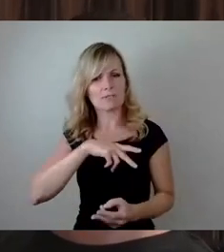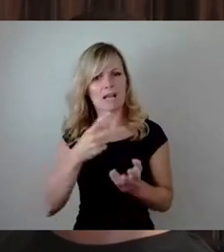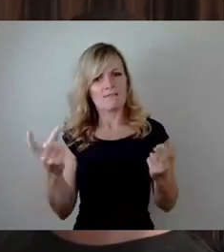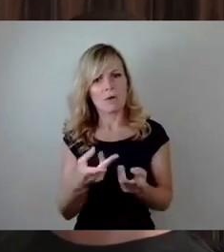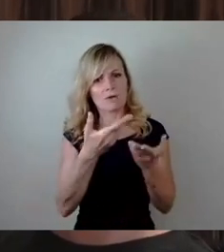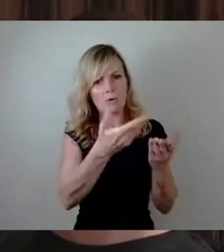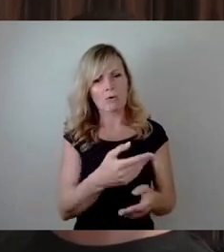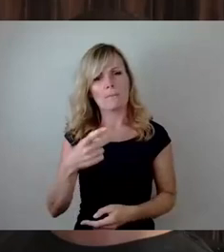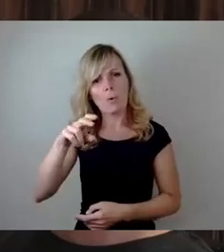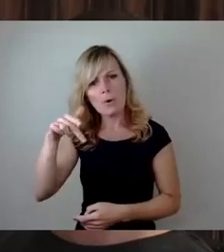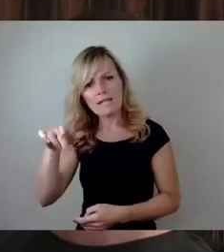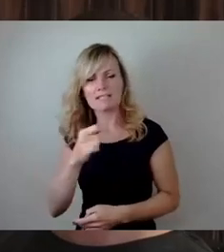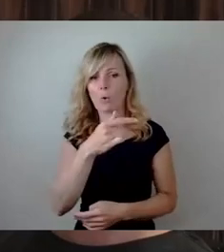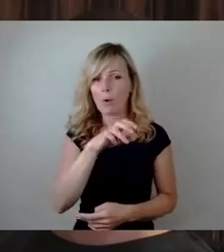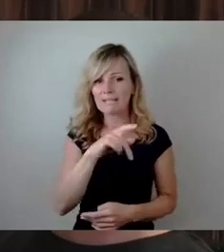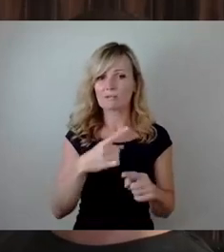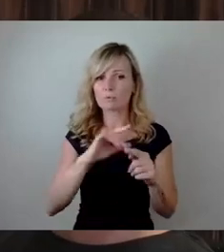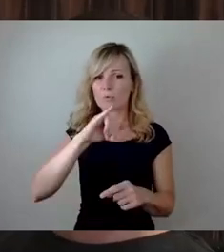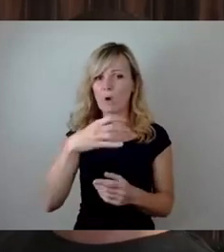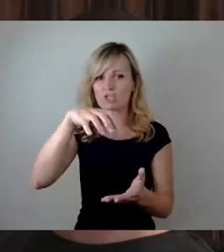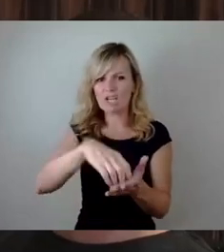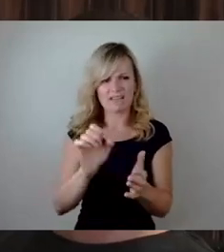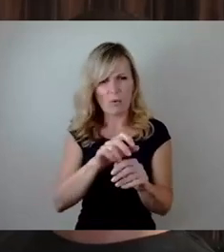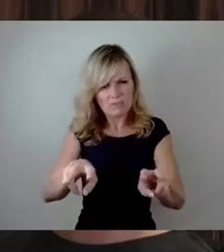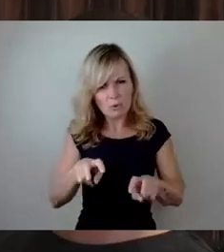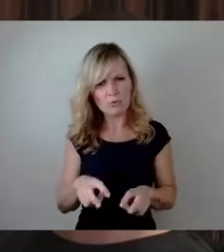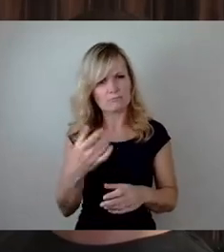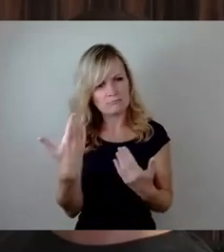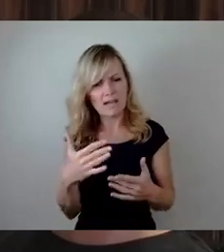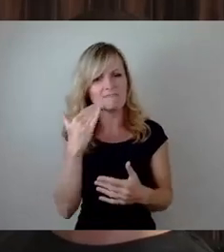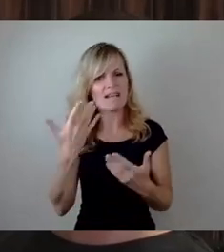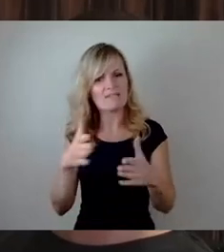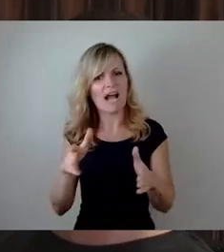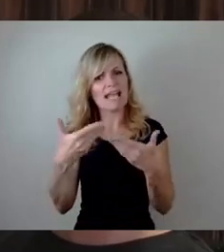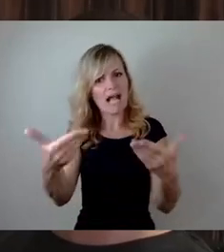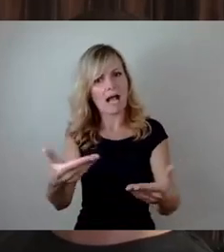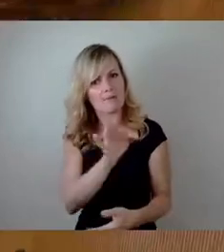Prolis und Johannstadt zurück bzw. wann ist mit einer Freigabe zu rechnen?